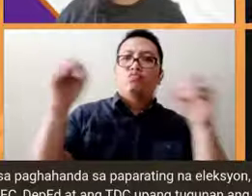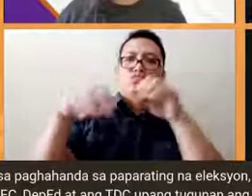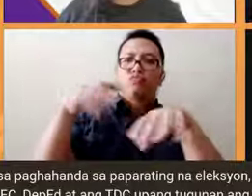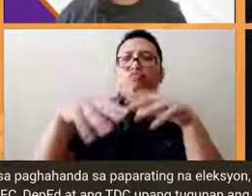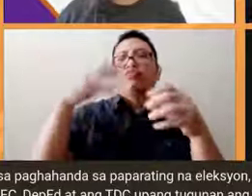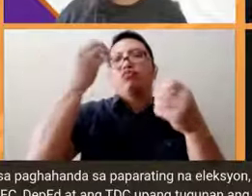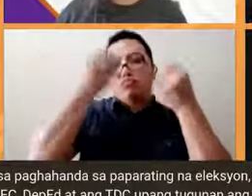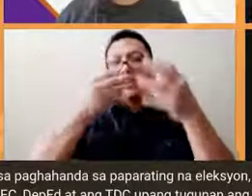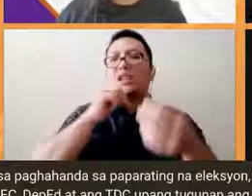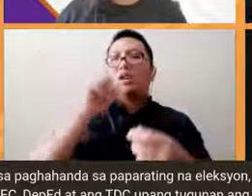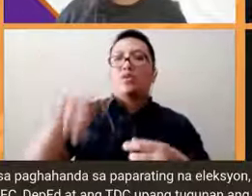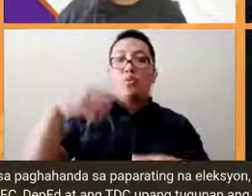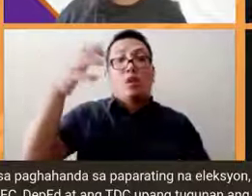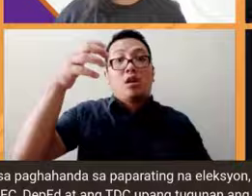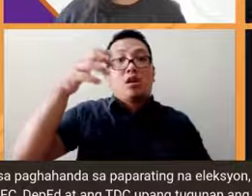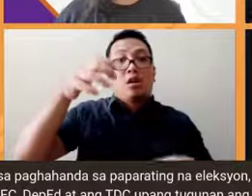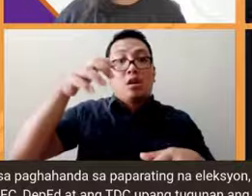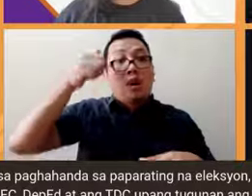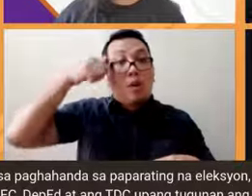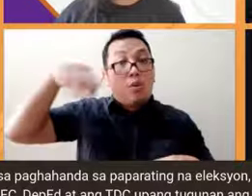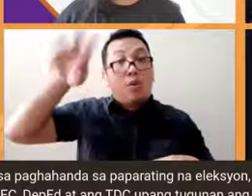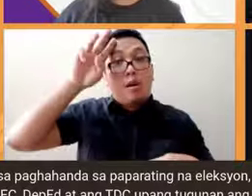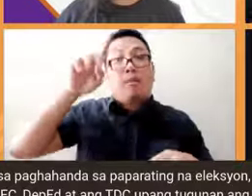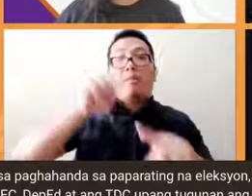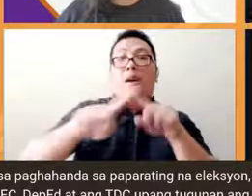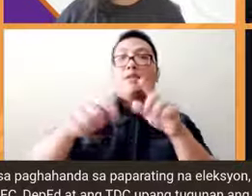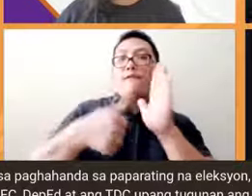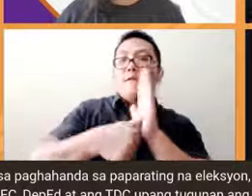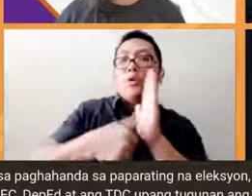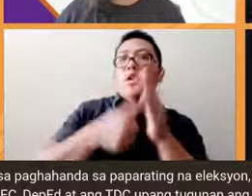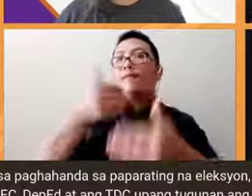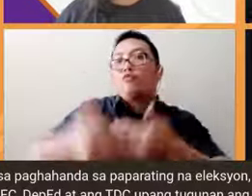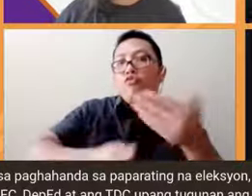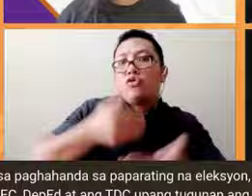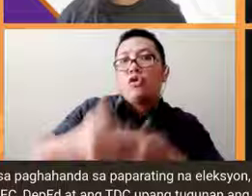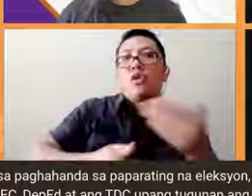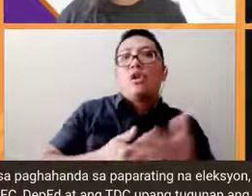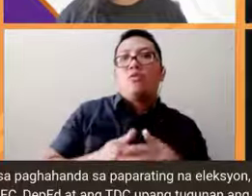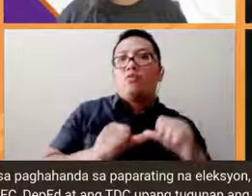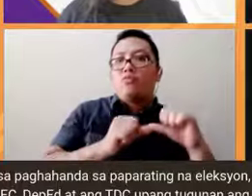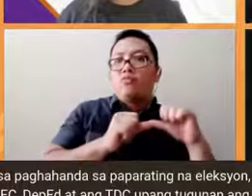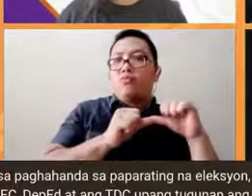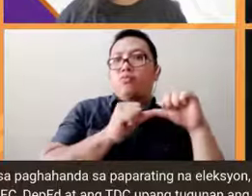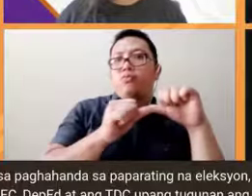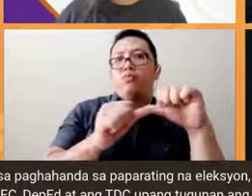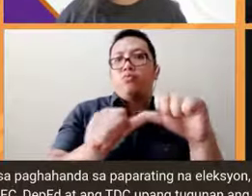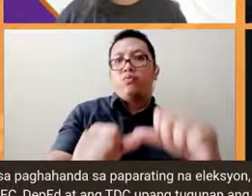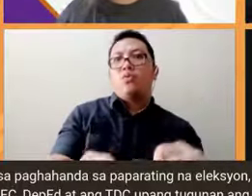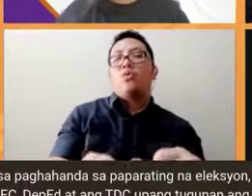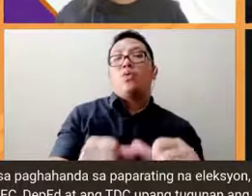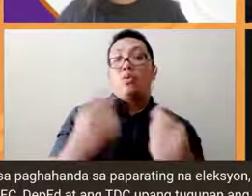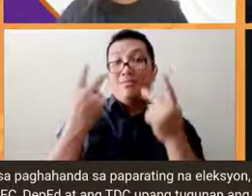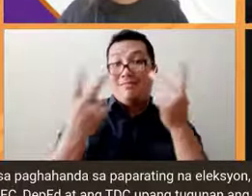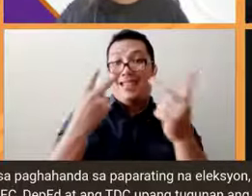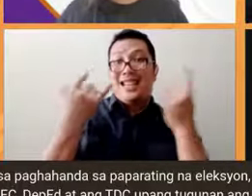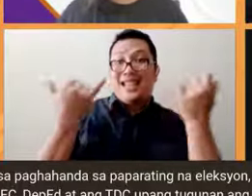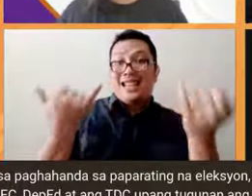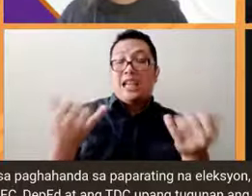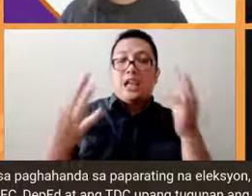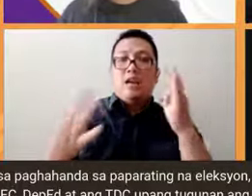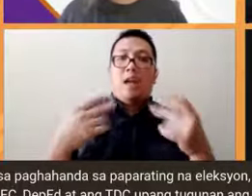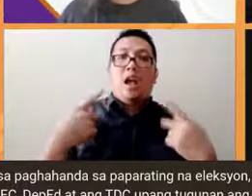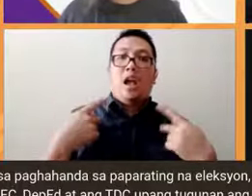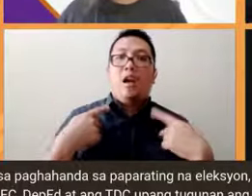sensitivity kundi yung mismong voting procedures na continuous dapat siya nakikita na kasi namin kung meron mga evolution